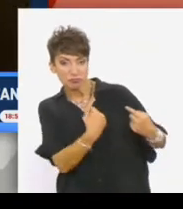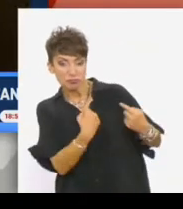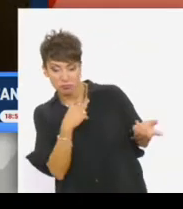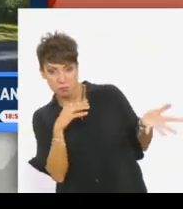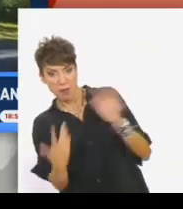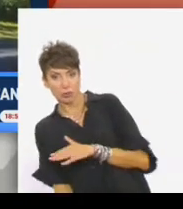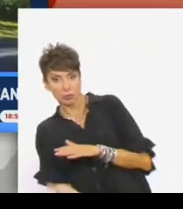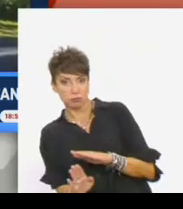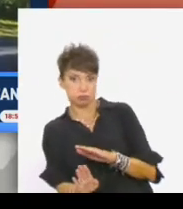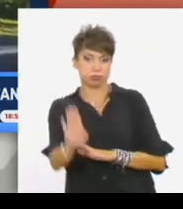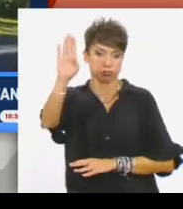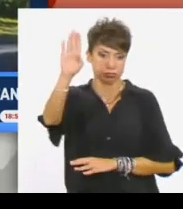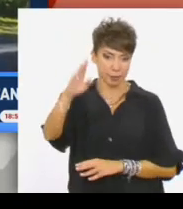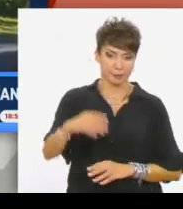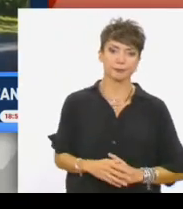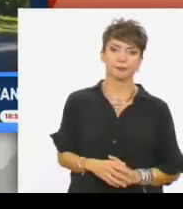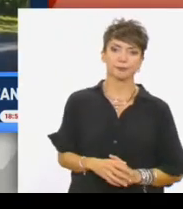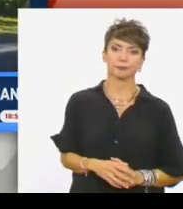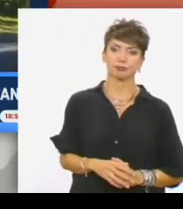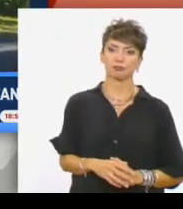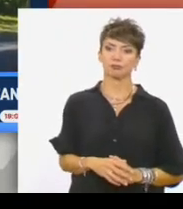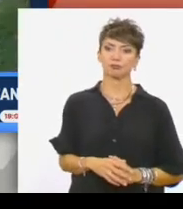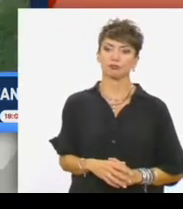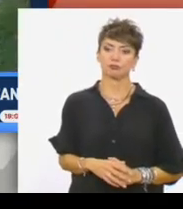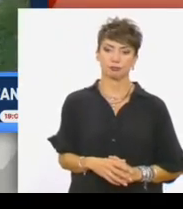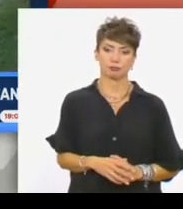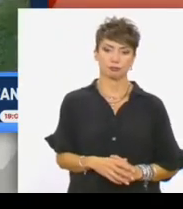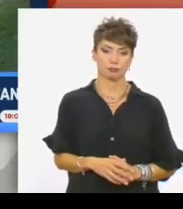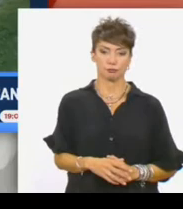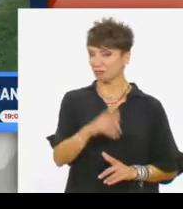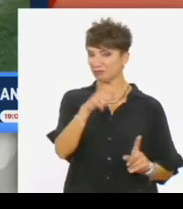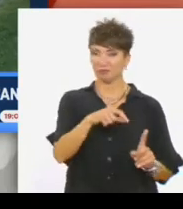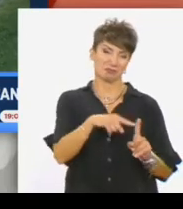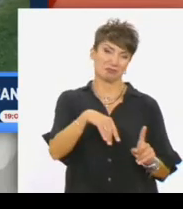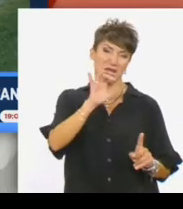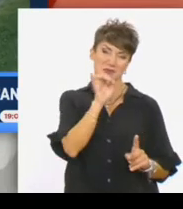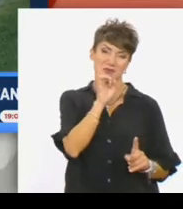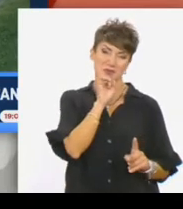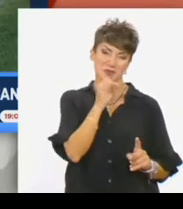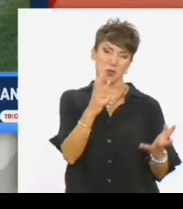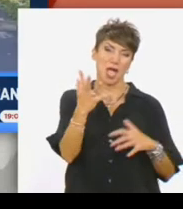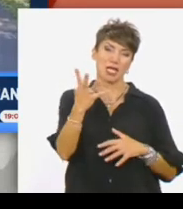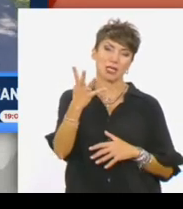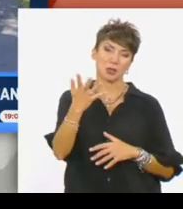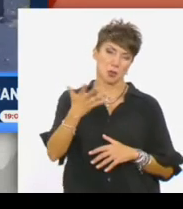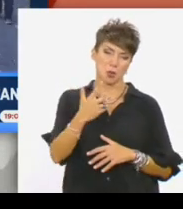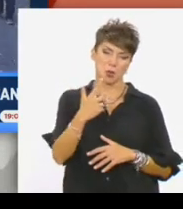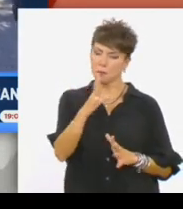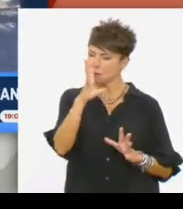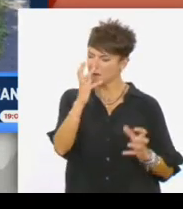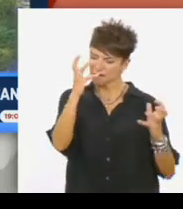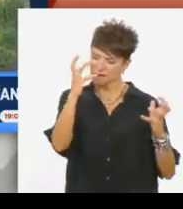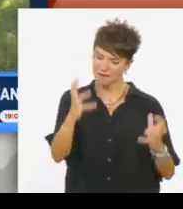Ξεκινώντας ένα μαζικό διωγμό. Είναι ένας άνθρωπος ο οποίος πλέον είναι στα 84 του χρόνια η κατάσταση της υγείας του είναι ιδιαίτερα